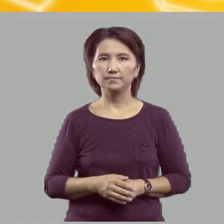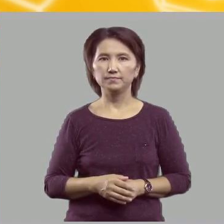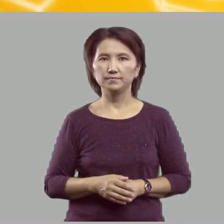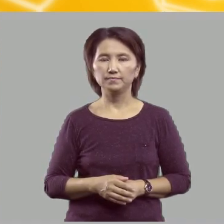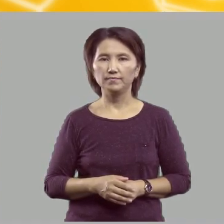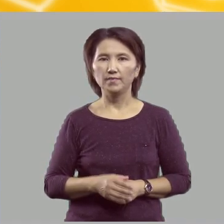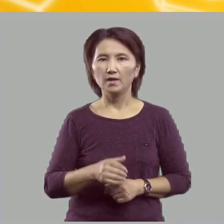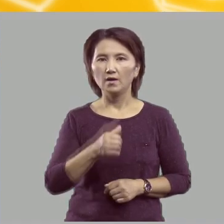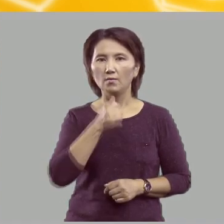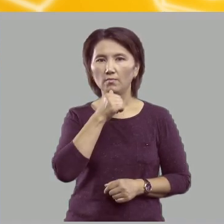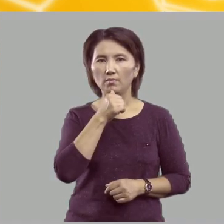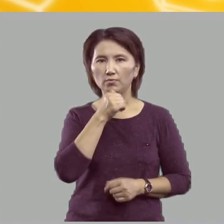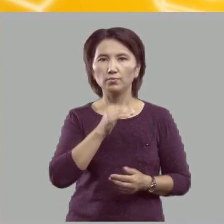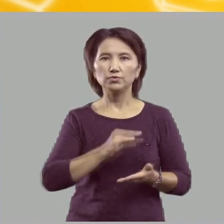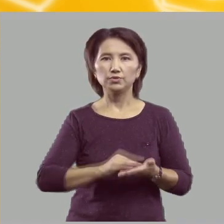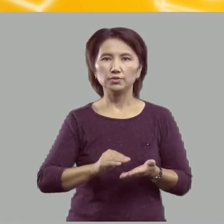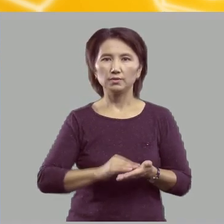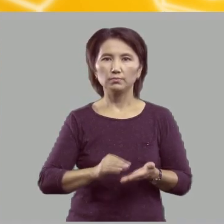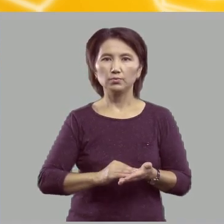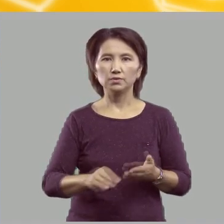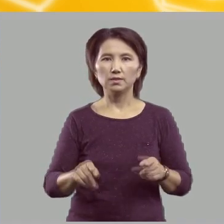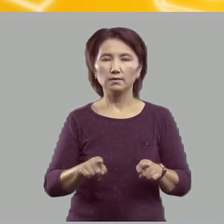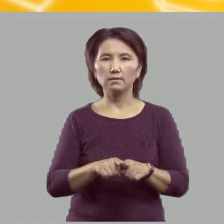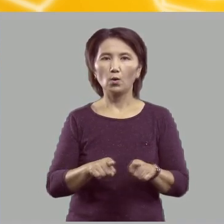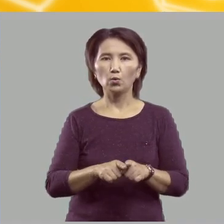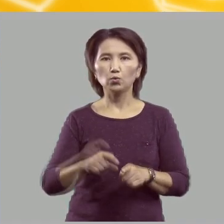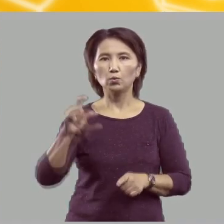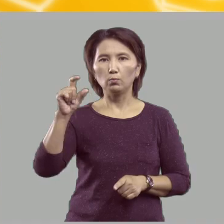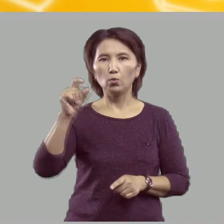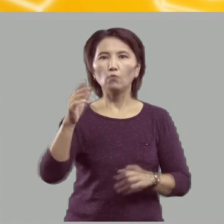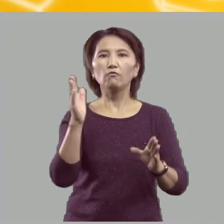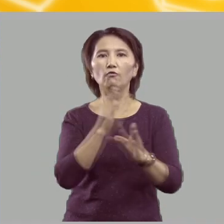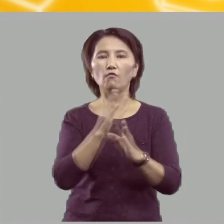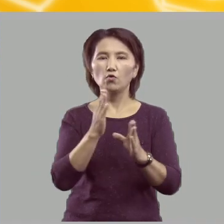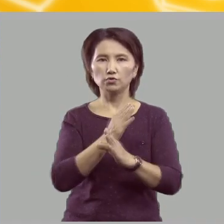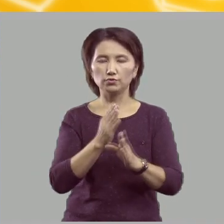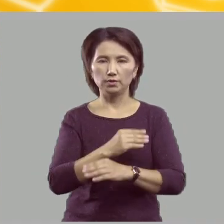Попробуйте написать такую букву в воздухе.